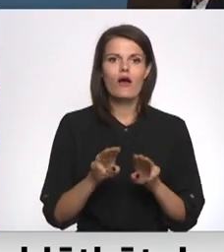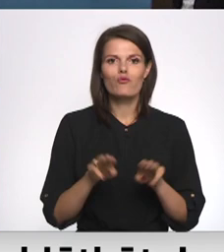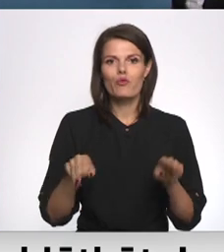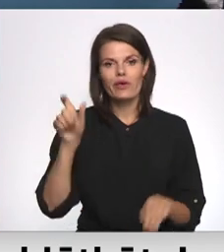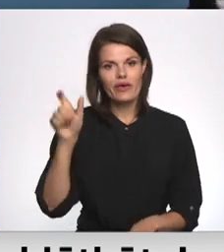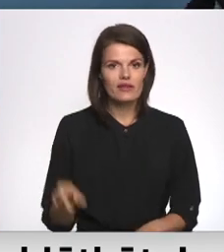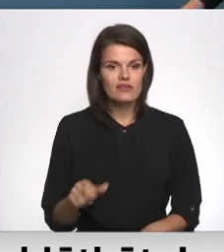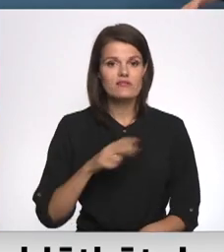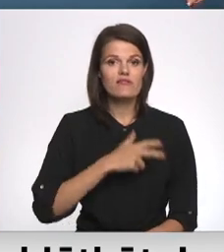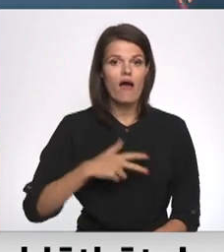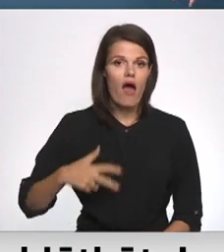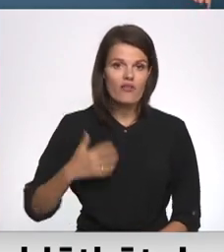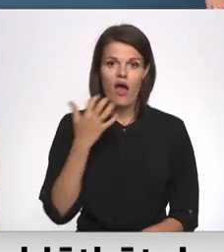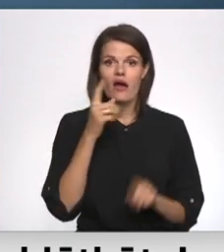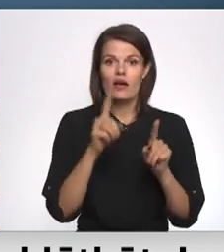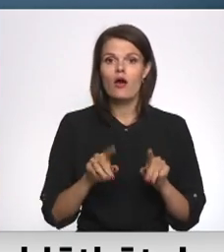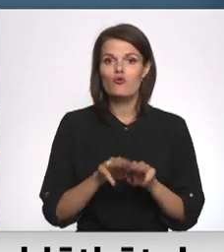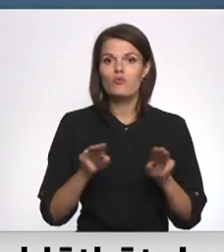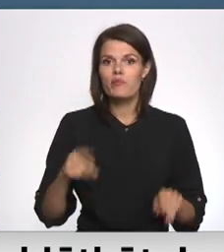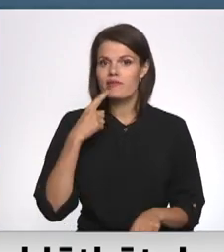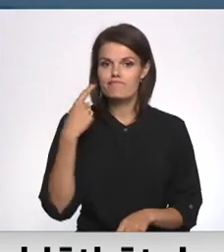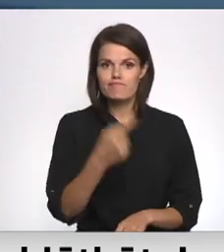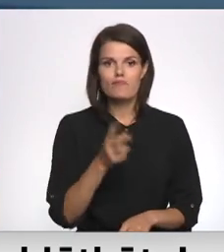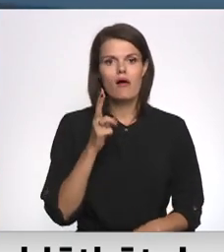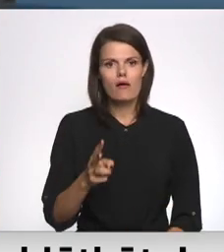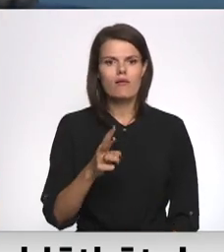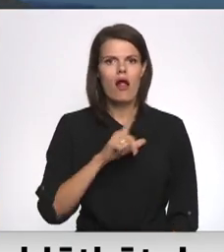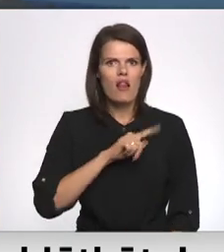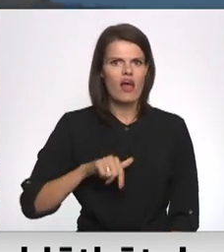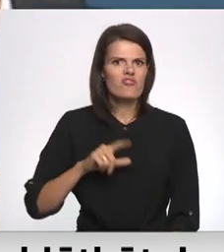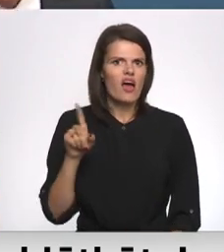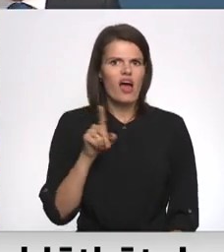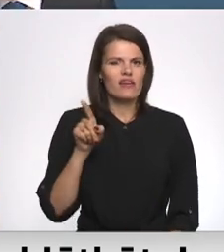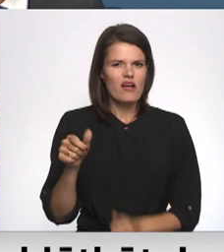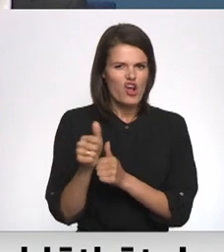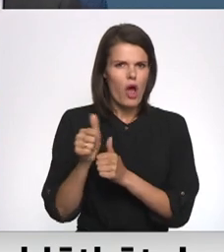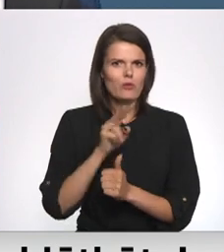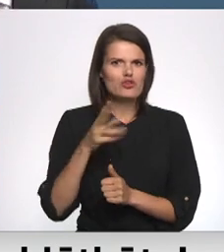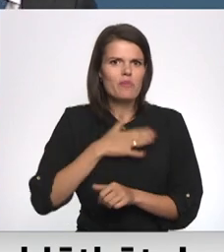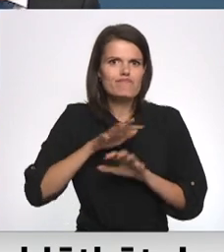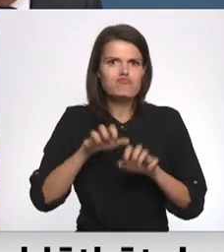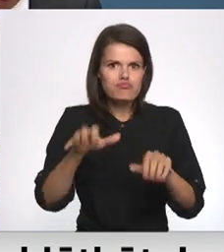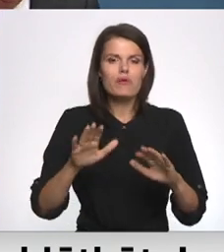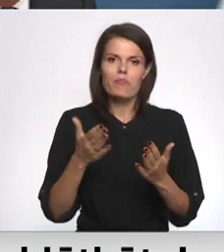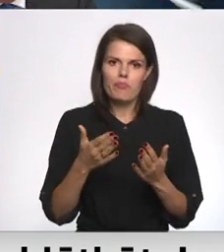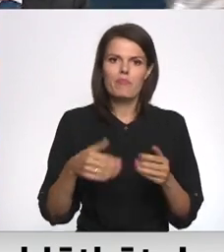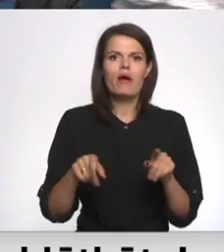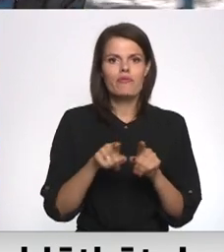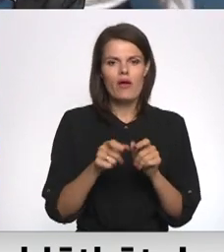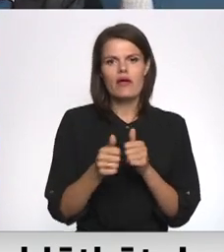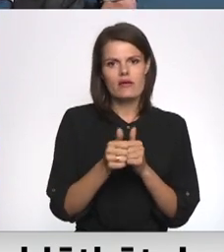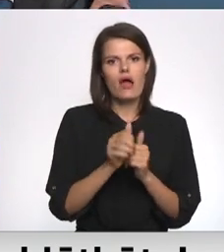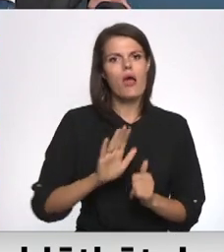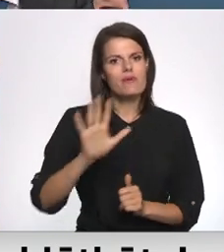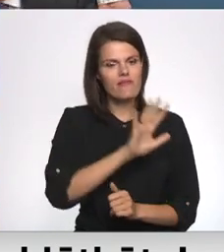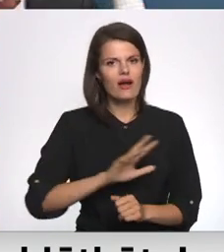Ministrs uzsvēra, ka Latvijā ir ne tikai imperialistiski noskaņots kaimiņš, bet arī kaimiņu valsts, kas atbalsta Putina nepiedodumu